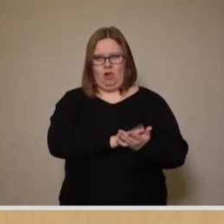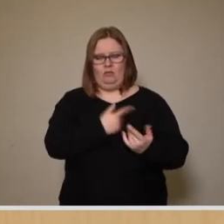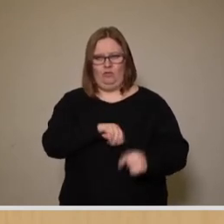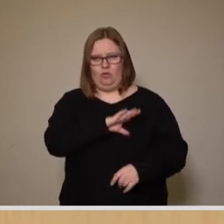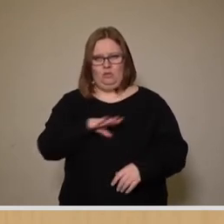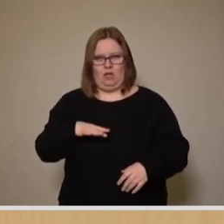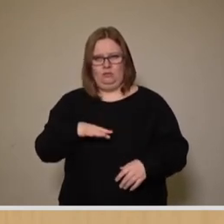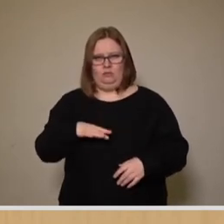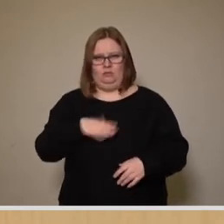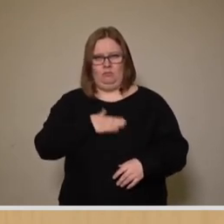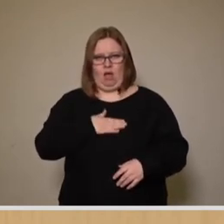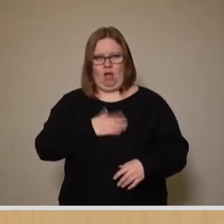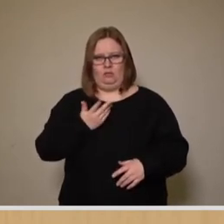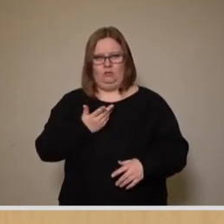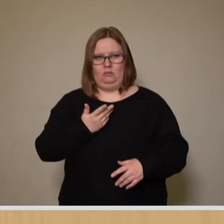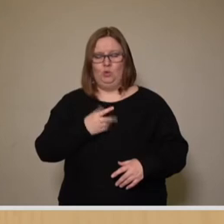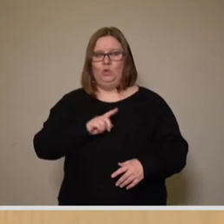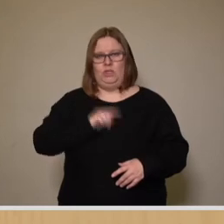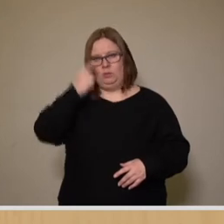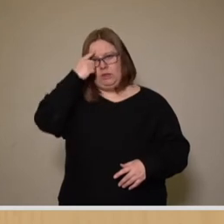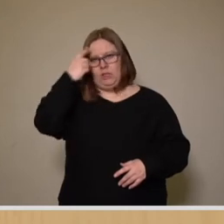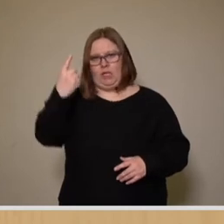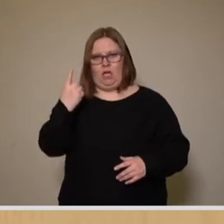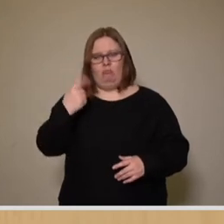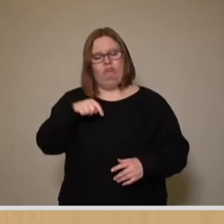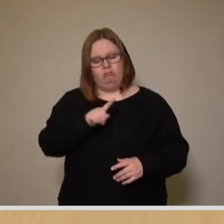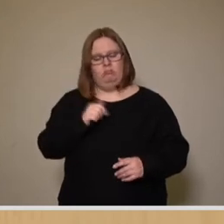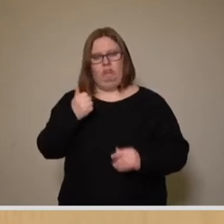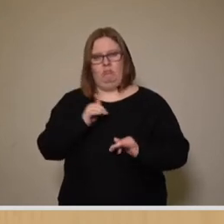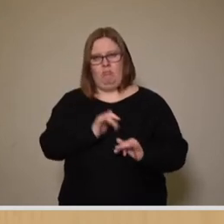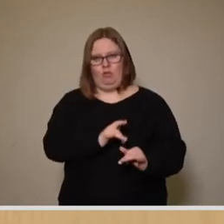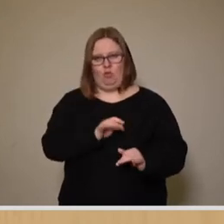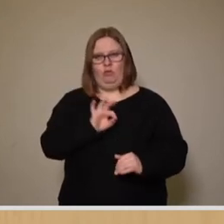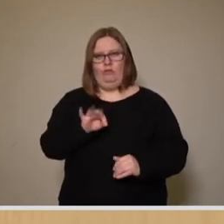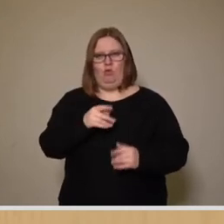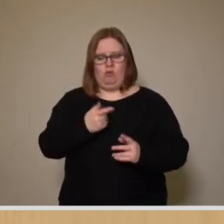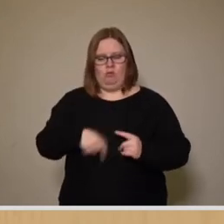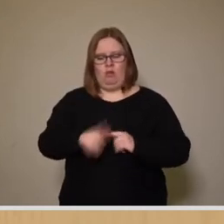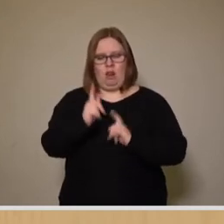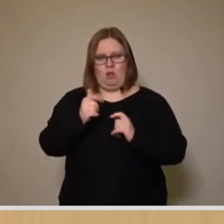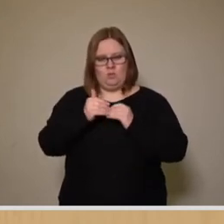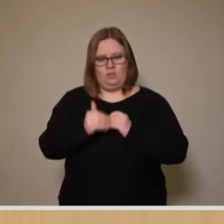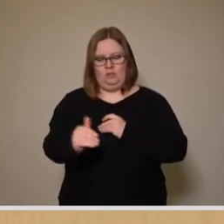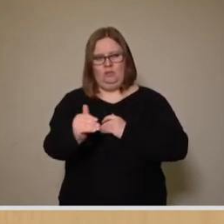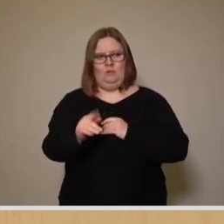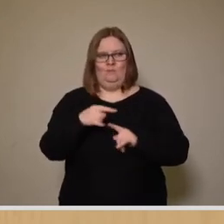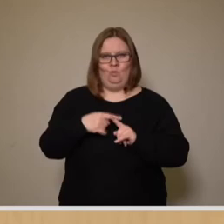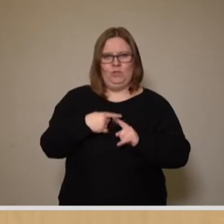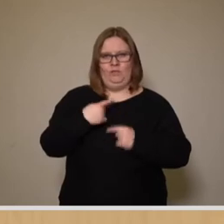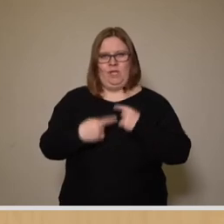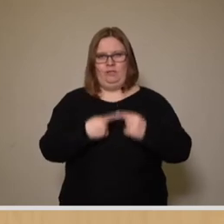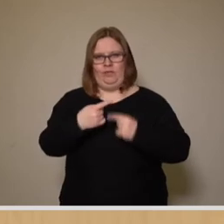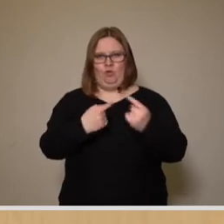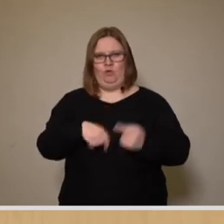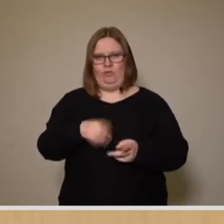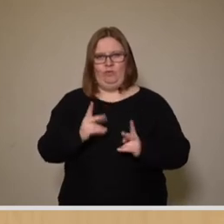verankert haben. Ich gehe davon aus, dass diese Million zum Startschuss für eine positive Entwicklung am